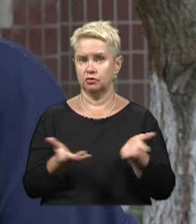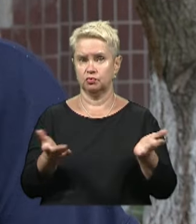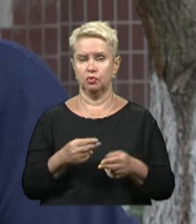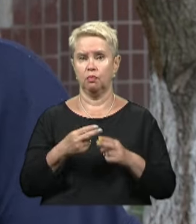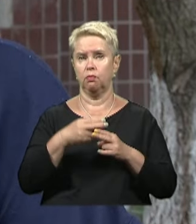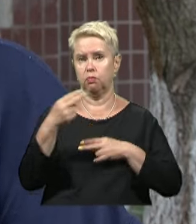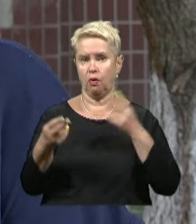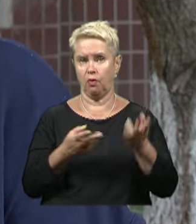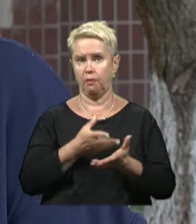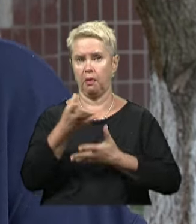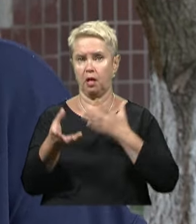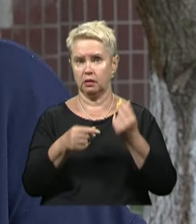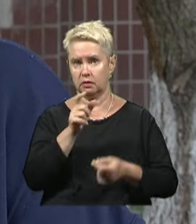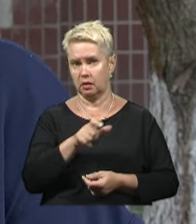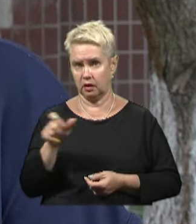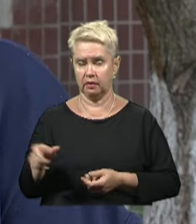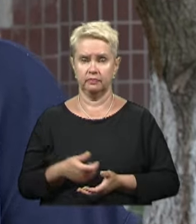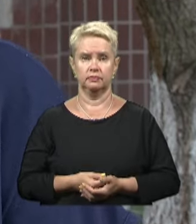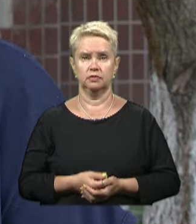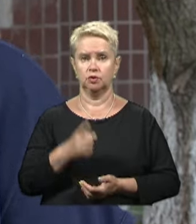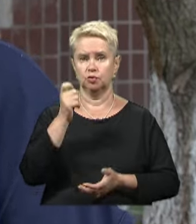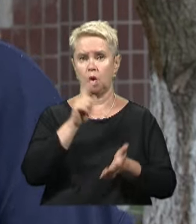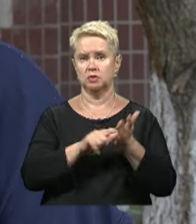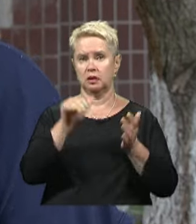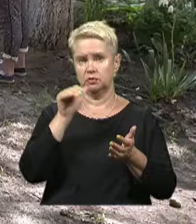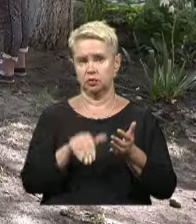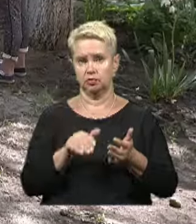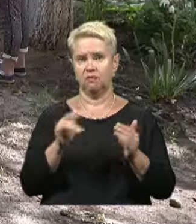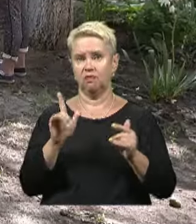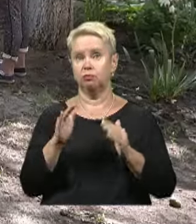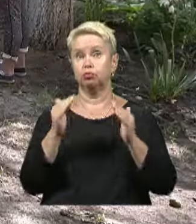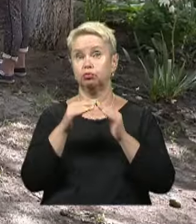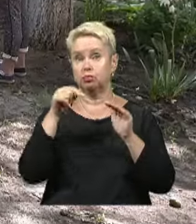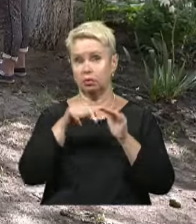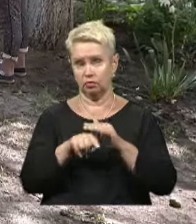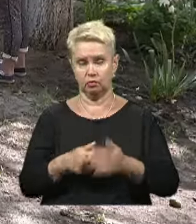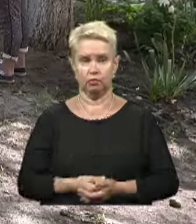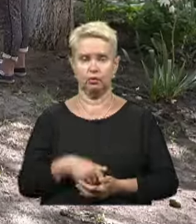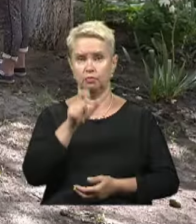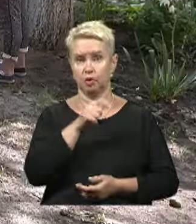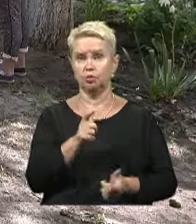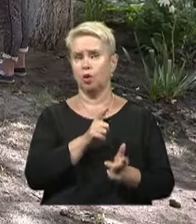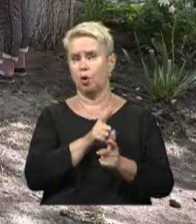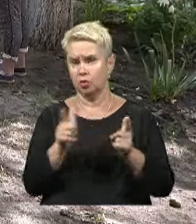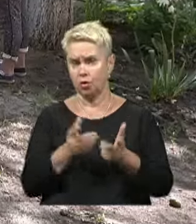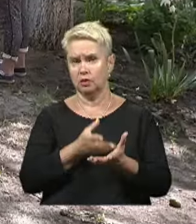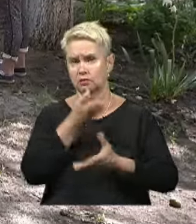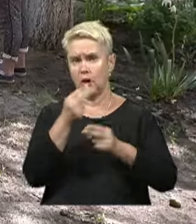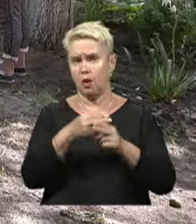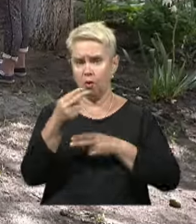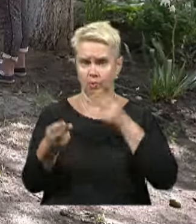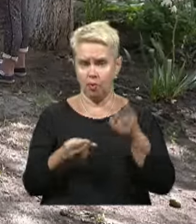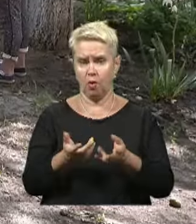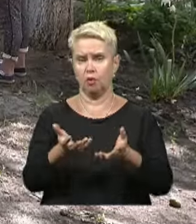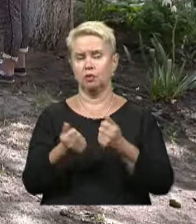що борг платників 170 тисяч в годинку. Мешканці говорять, готові поступово сплачувати борг і